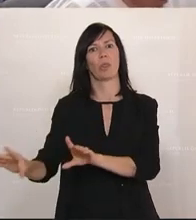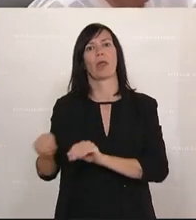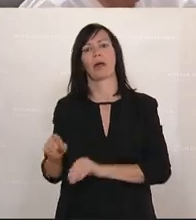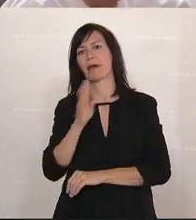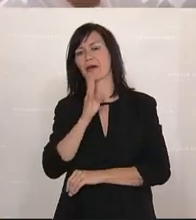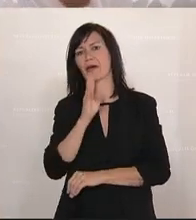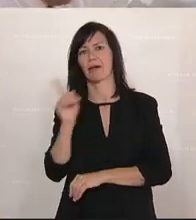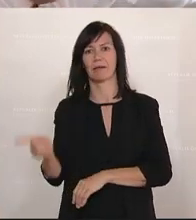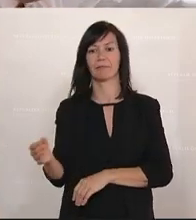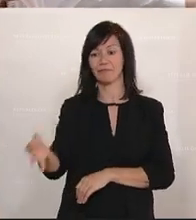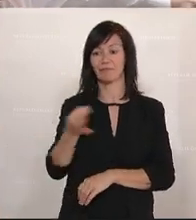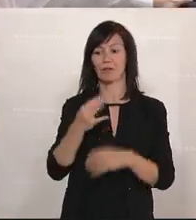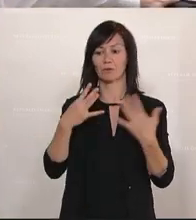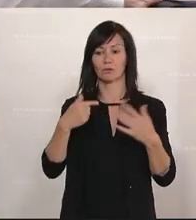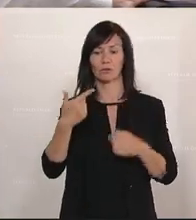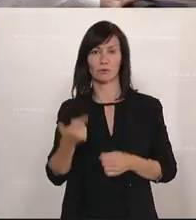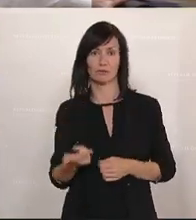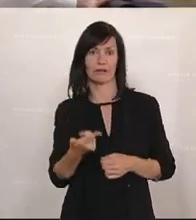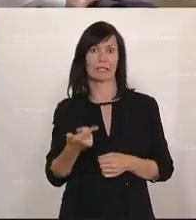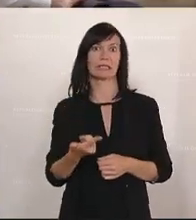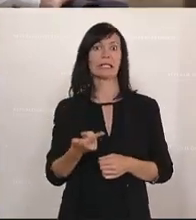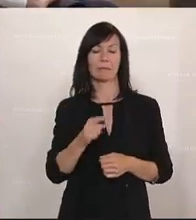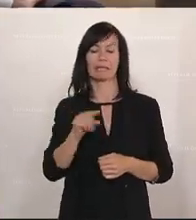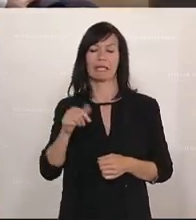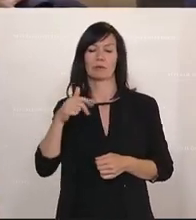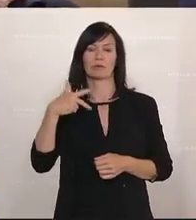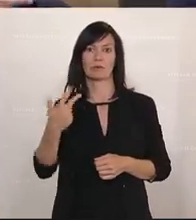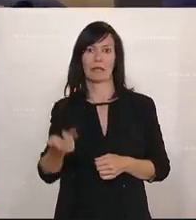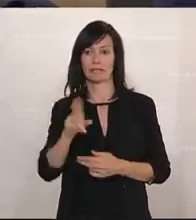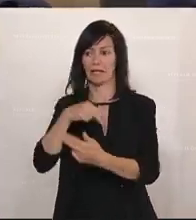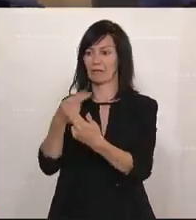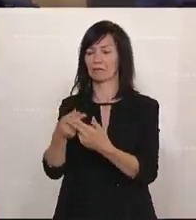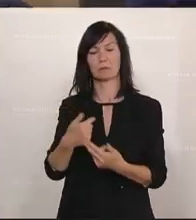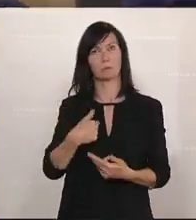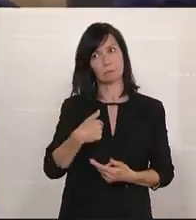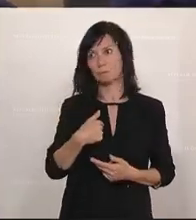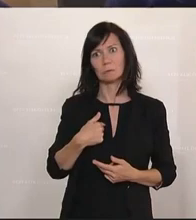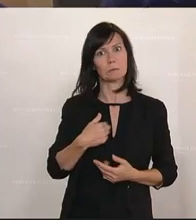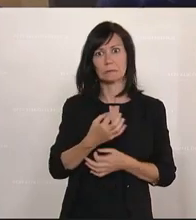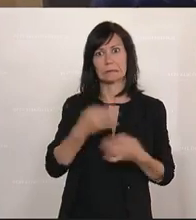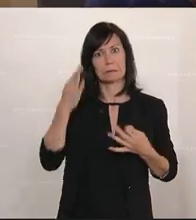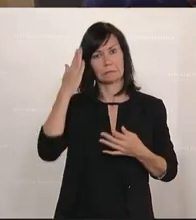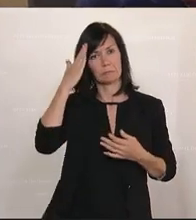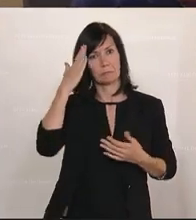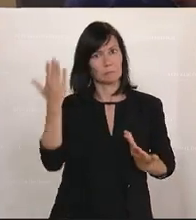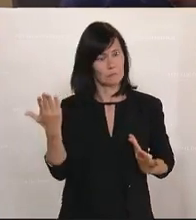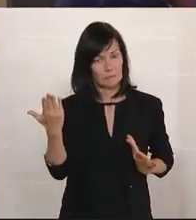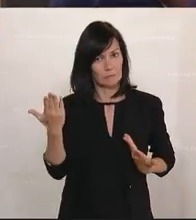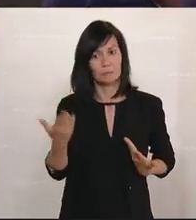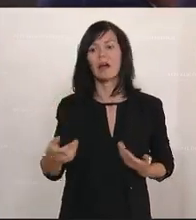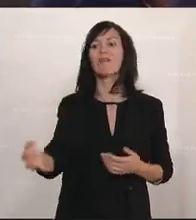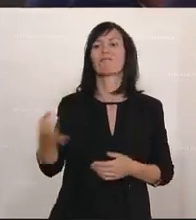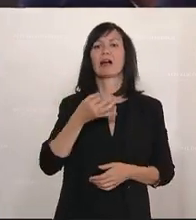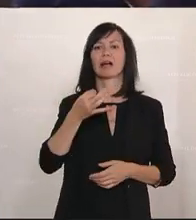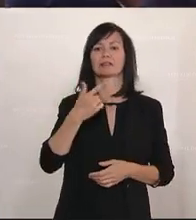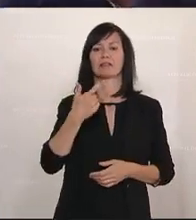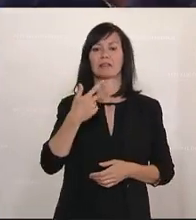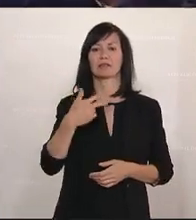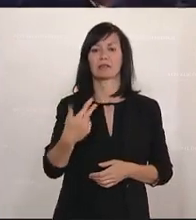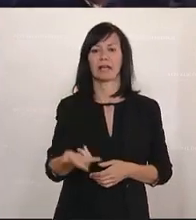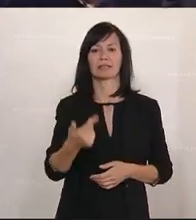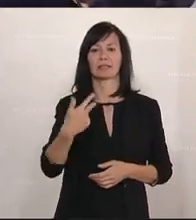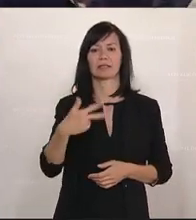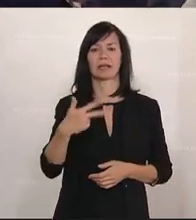29 bis 31. Dazu ist mir nichts bekannt. Und zu den Fragen 32 und 33.